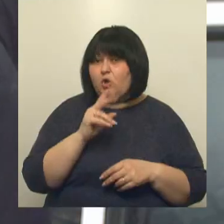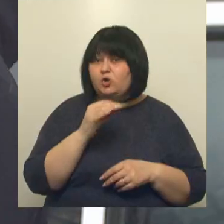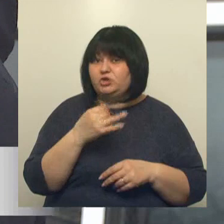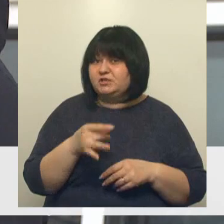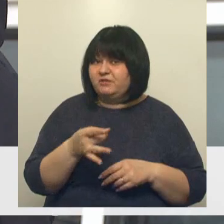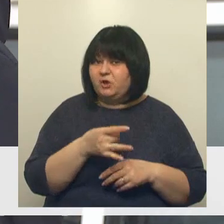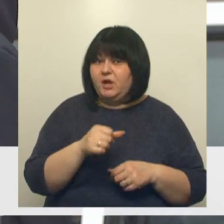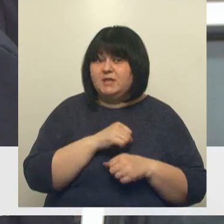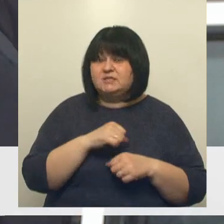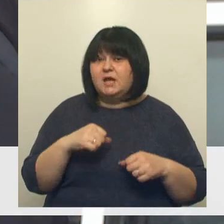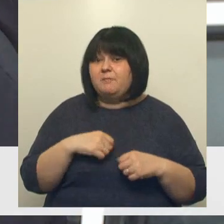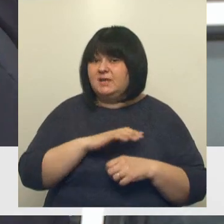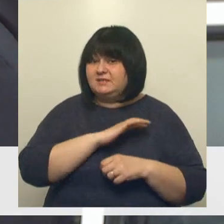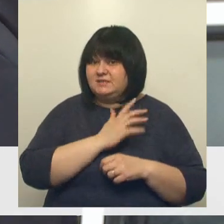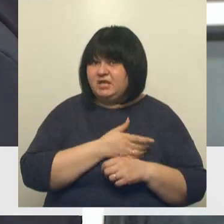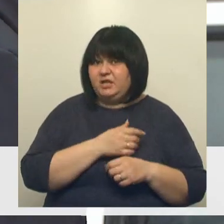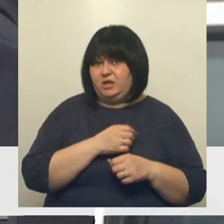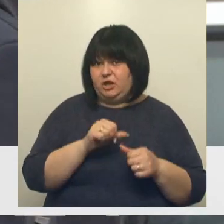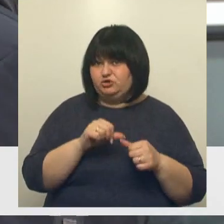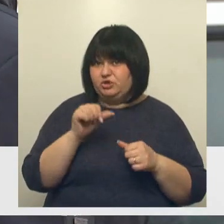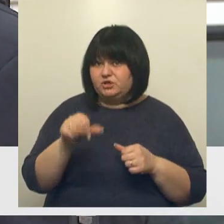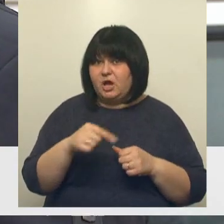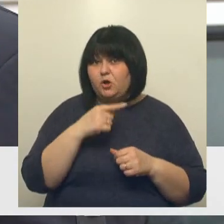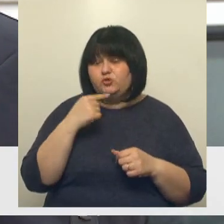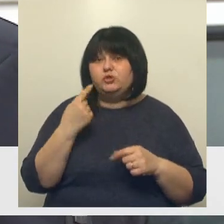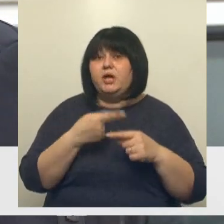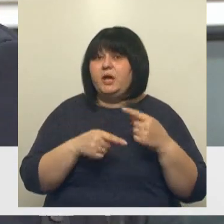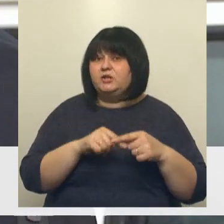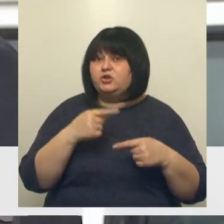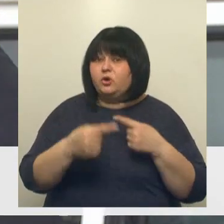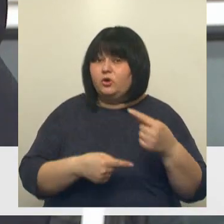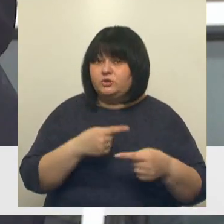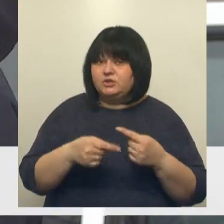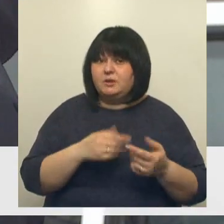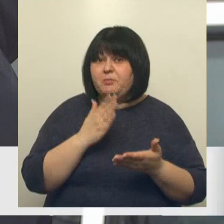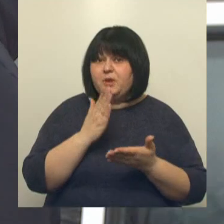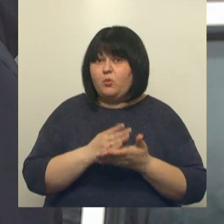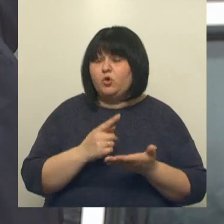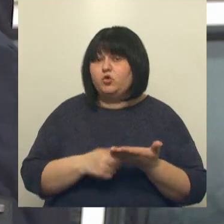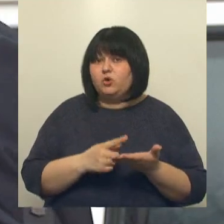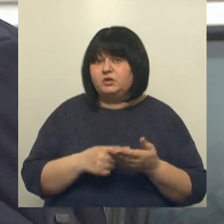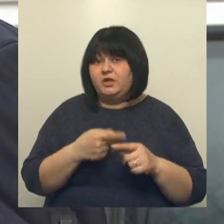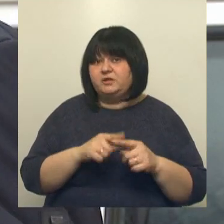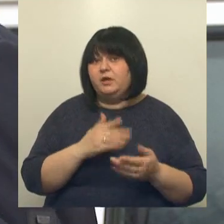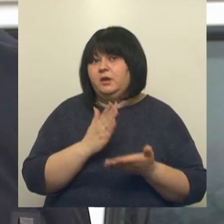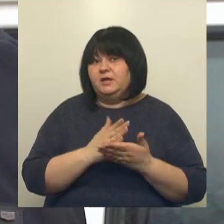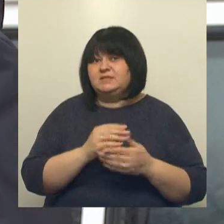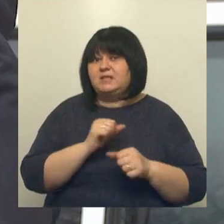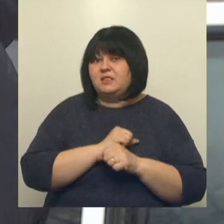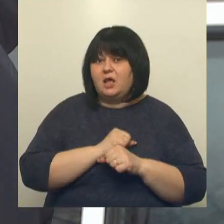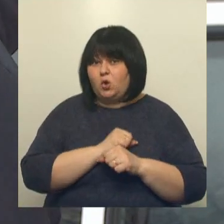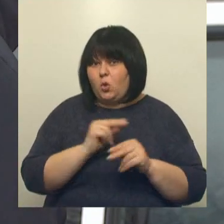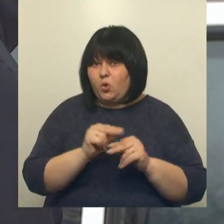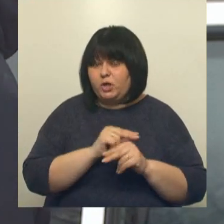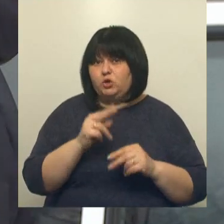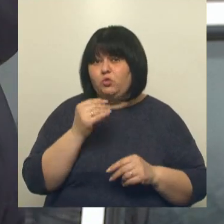отличающаяся черта всех россиян – это традиции. И прямое доказательство этому всему является санаторий Дубраушка.